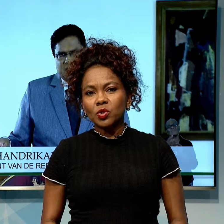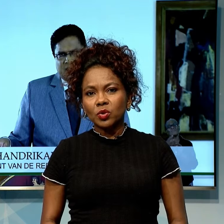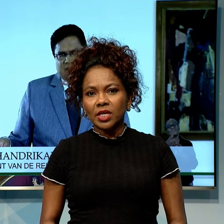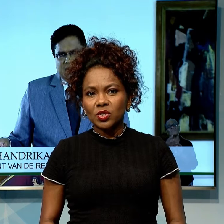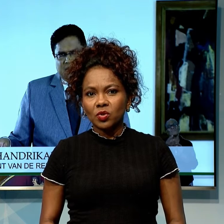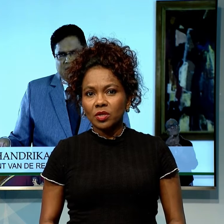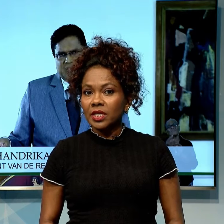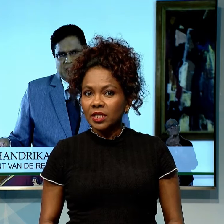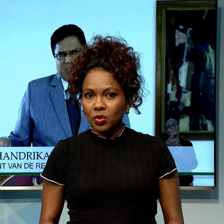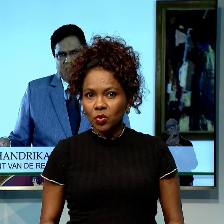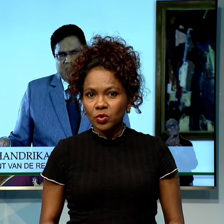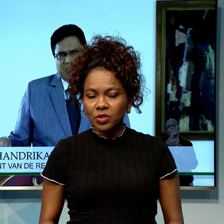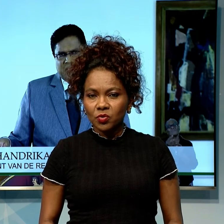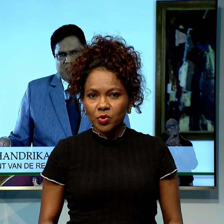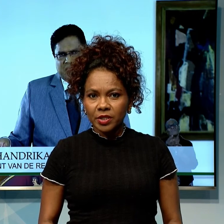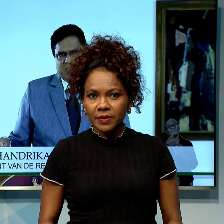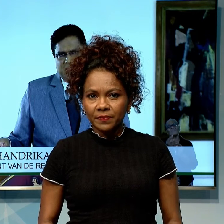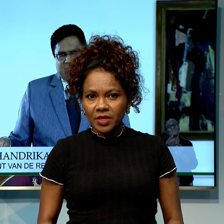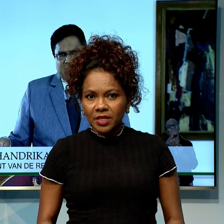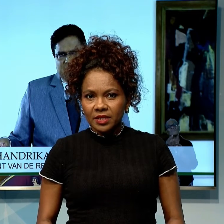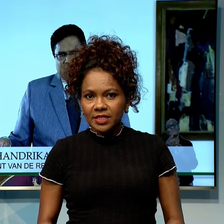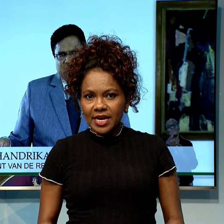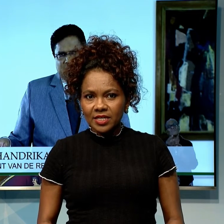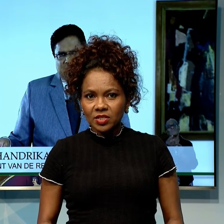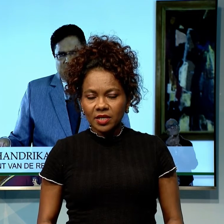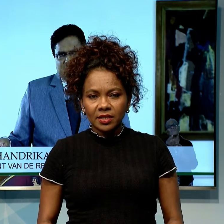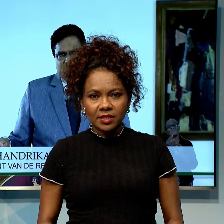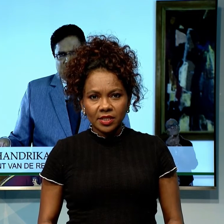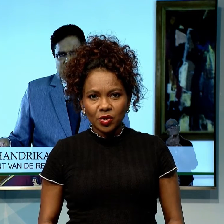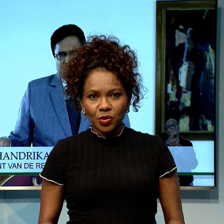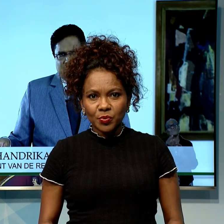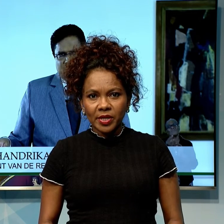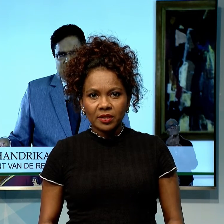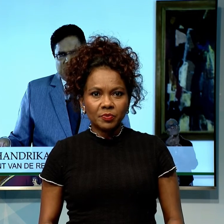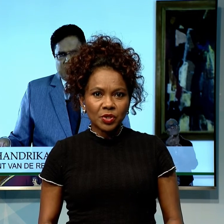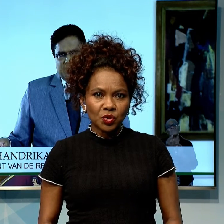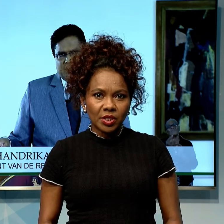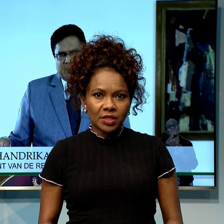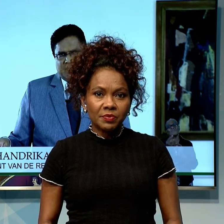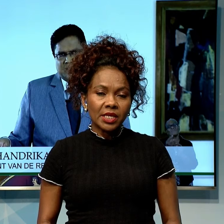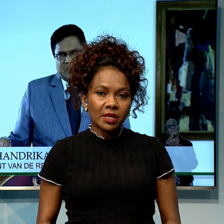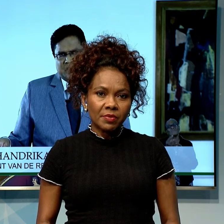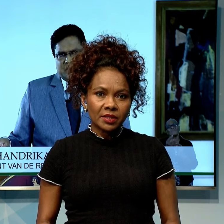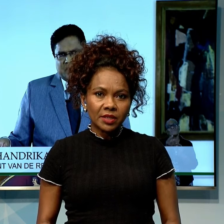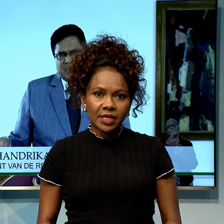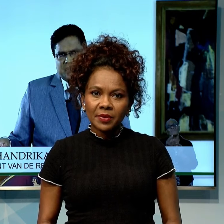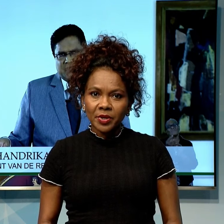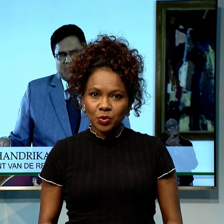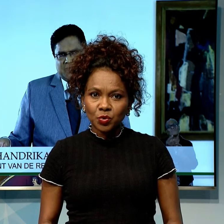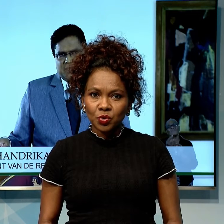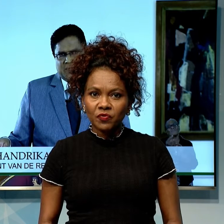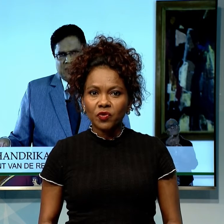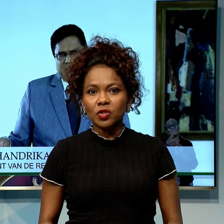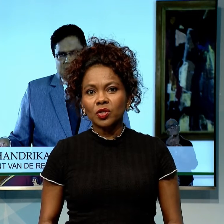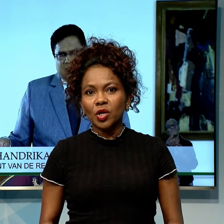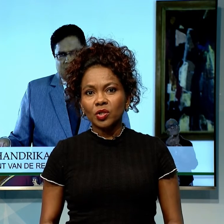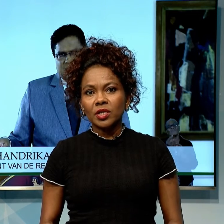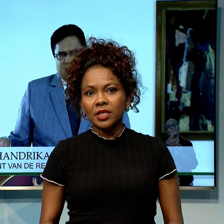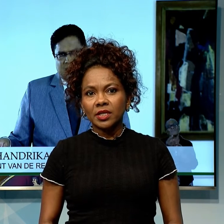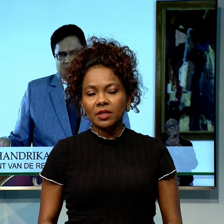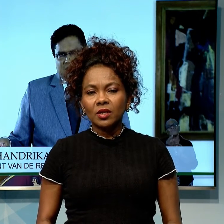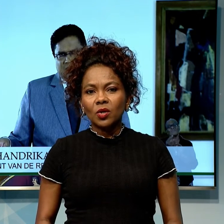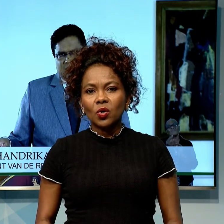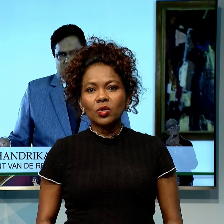druk op de gezondheidszorg heel groot is geworden. De schaarste aan ziekenhuisbedden, personeel, medicamenten en apparatuur wordt